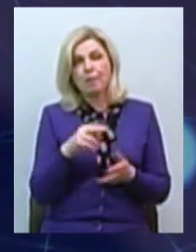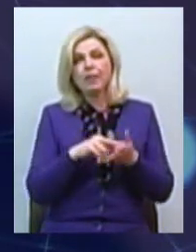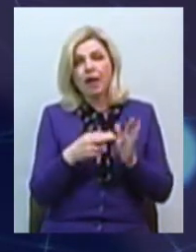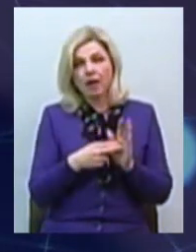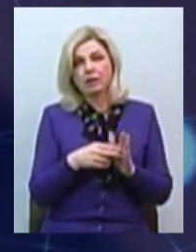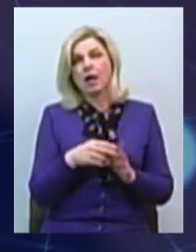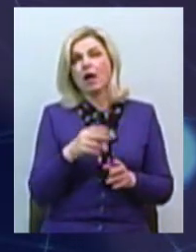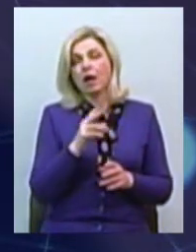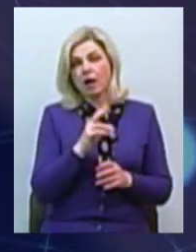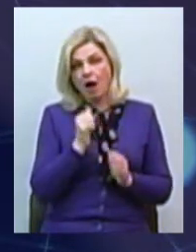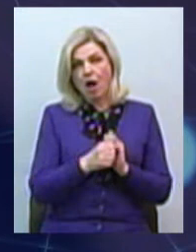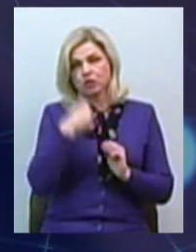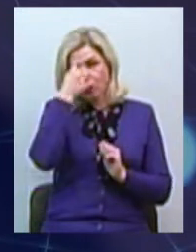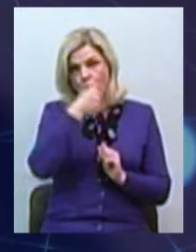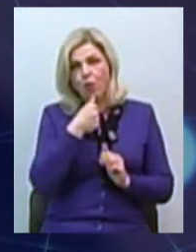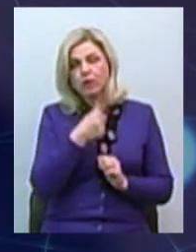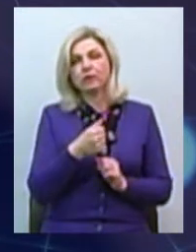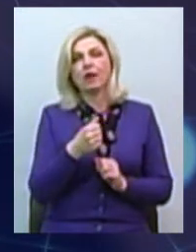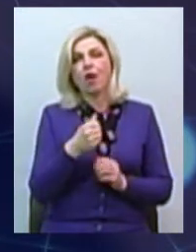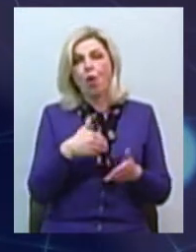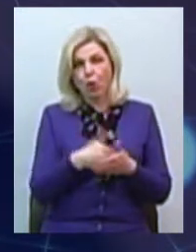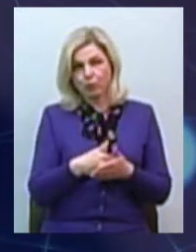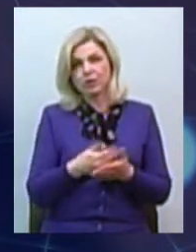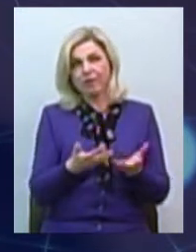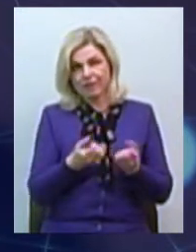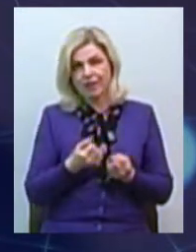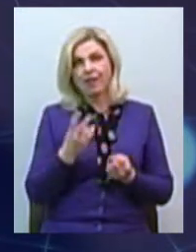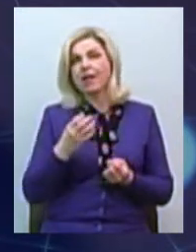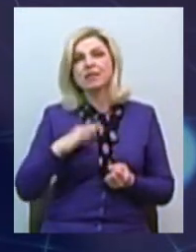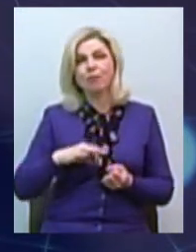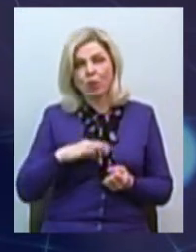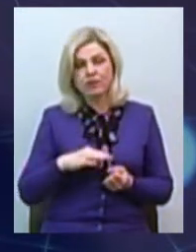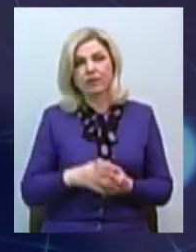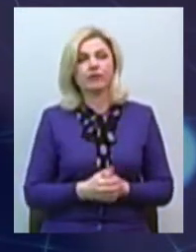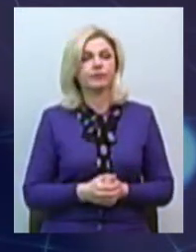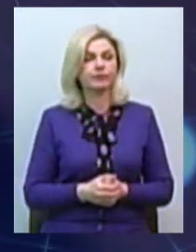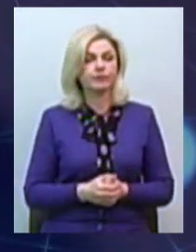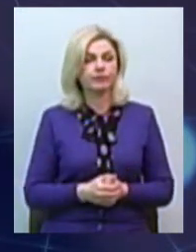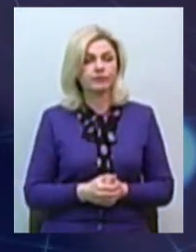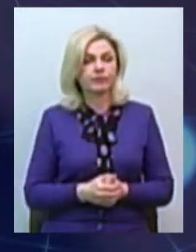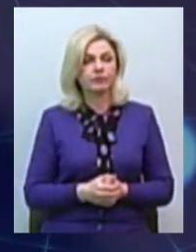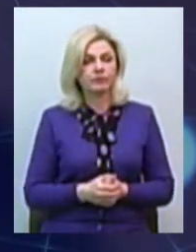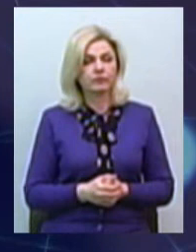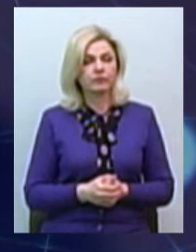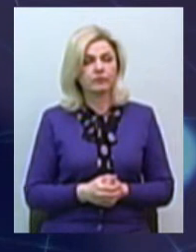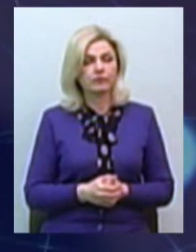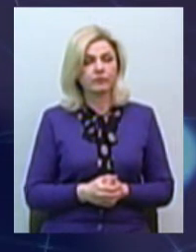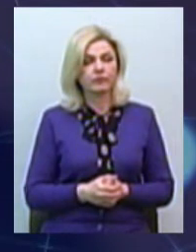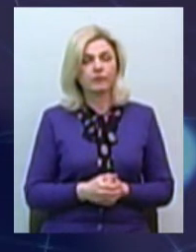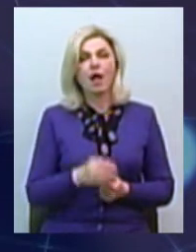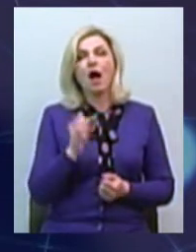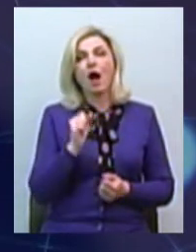відпустку щорічну, яку вони дійсно ще не відпочили і не пішли в неї. Щодо відпустки